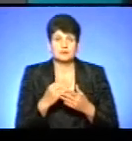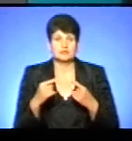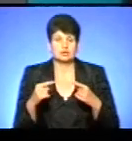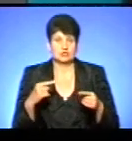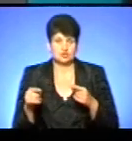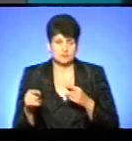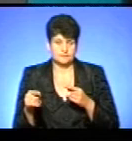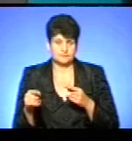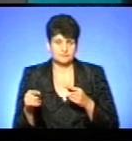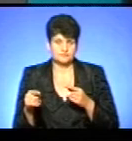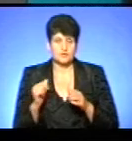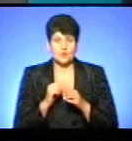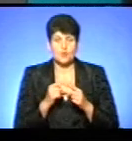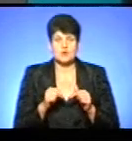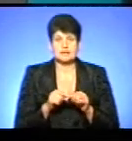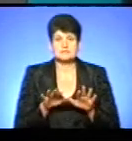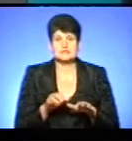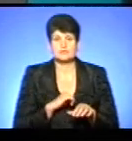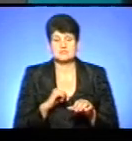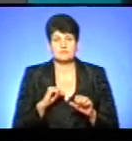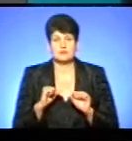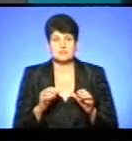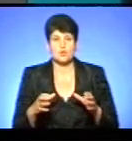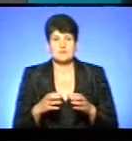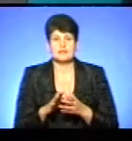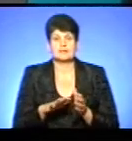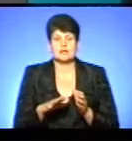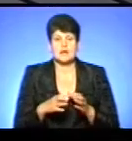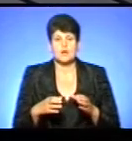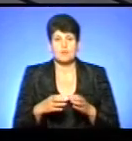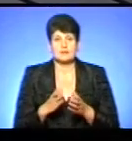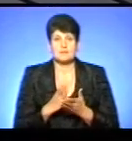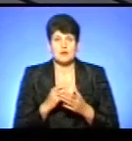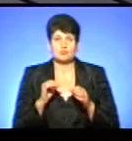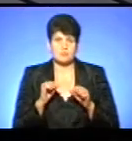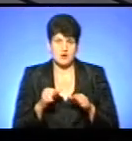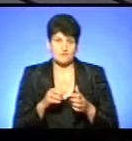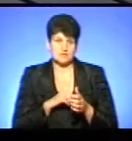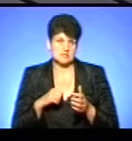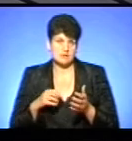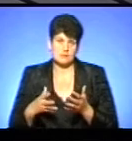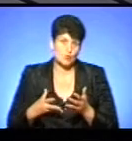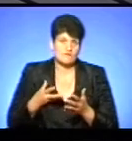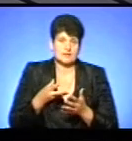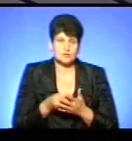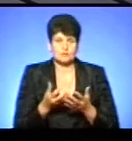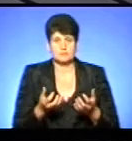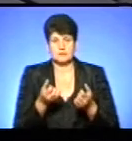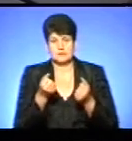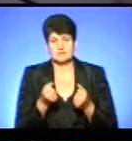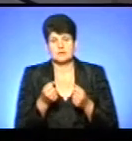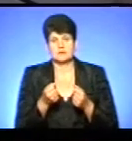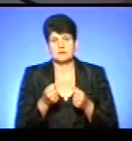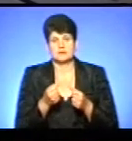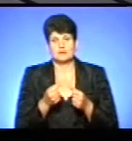органи місцевого самоврядування, це об'єднальні територіальні громади, які мають право дофінансовувати і утримувати саме фельдшерські